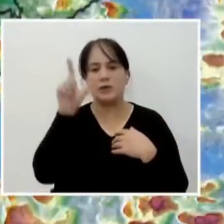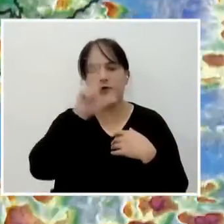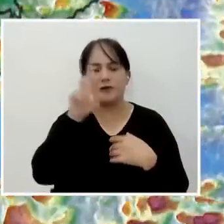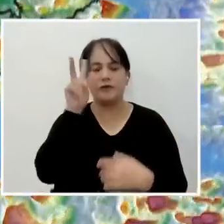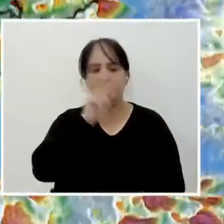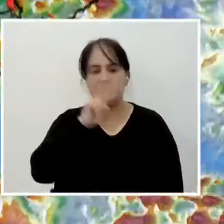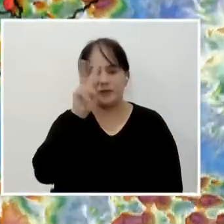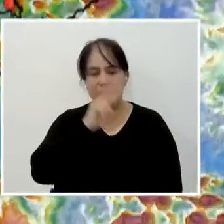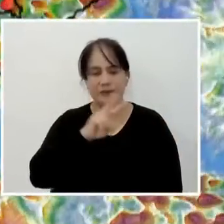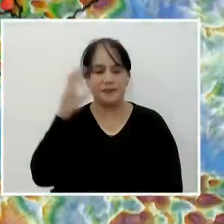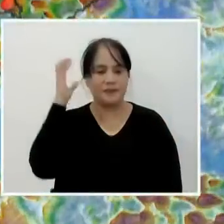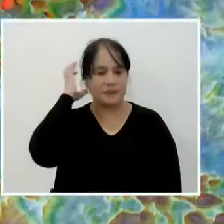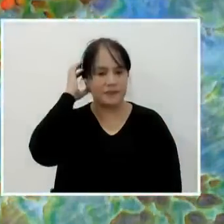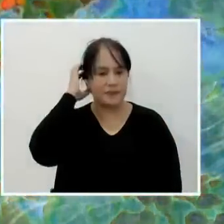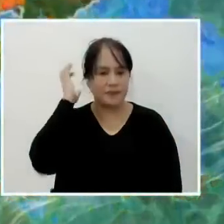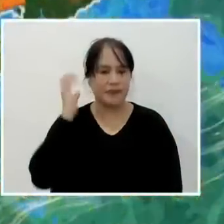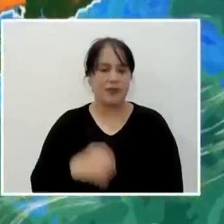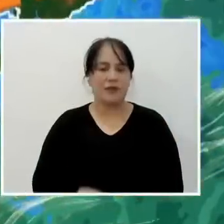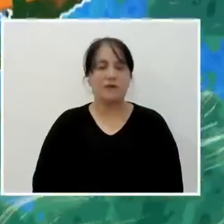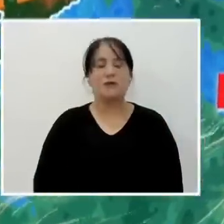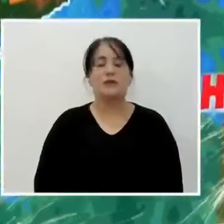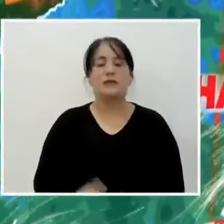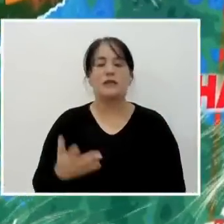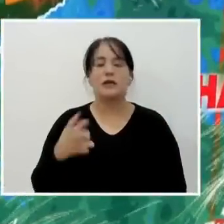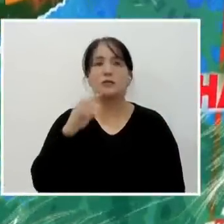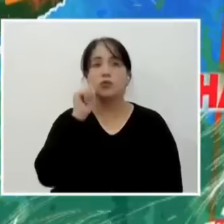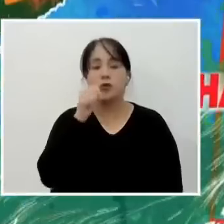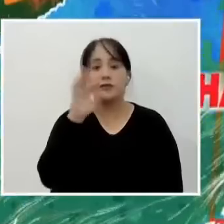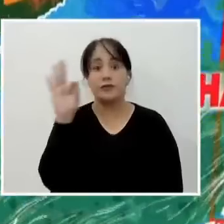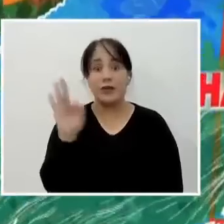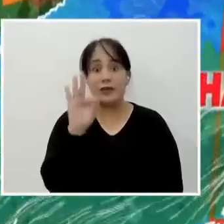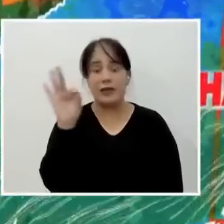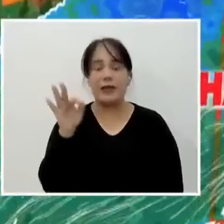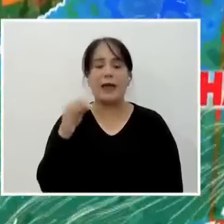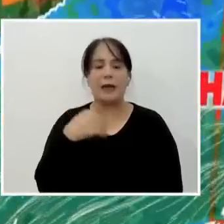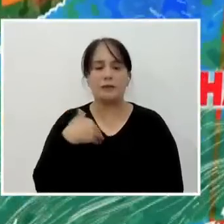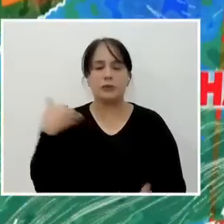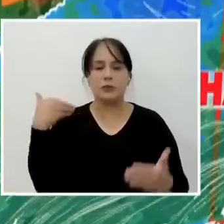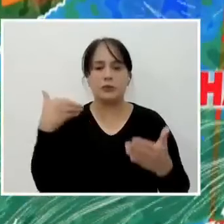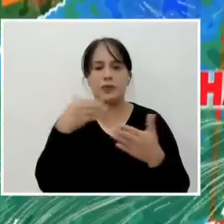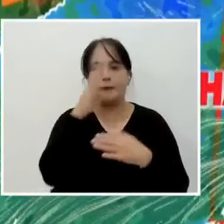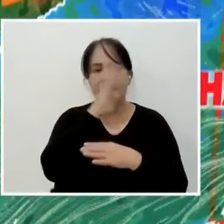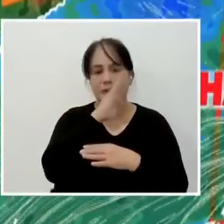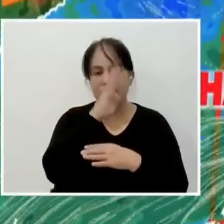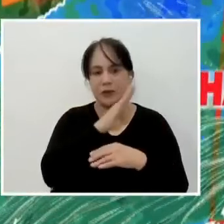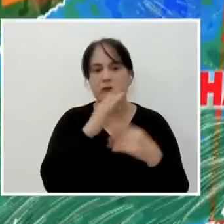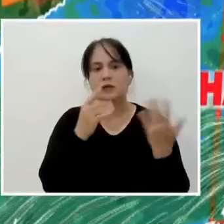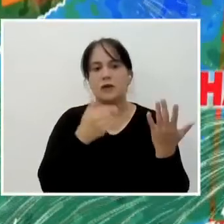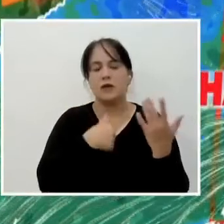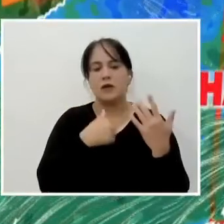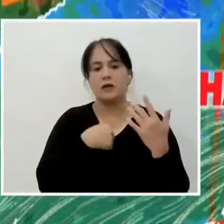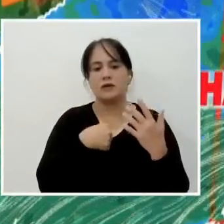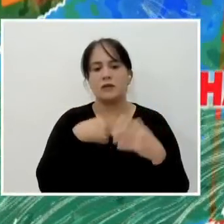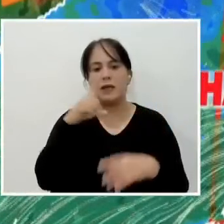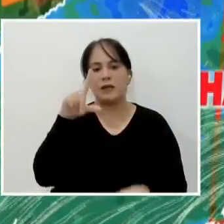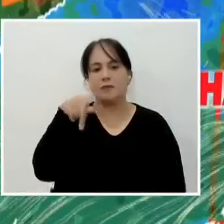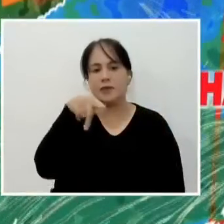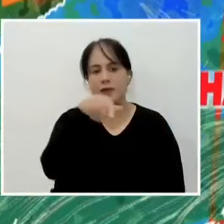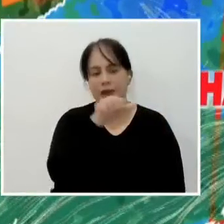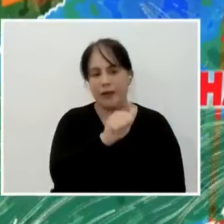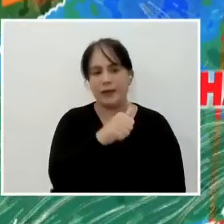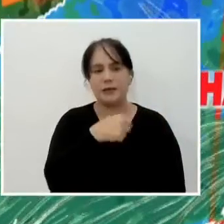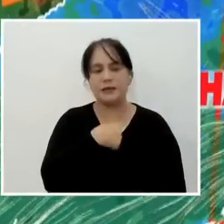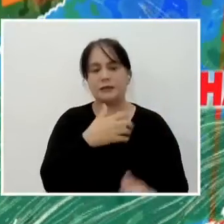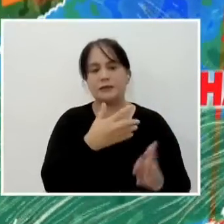at sa Mindanao. Bukas araw ng biyernes ay lalapit sa may Bicol ang posibleng mabubuong low pressure area at hihilahin